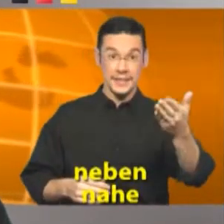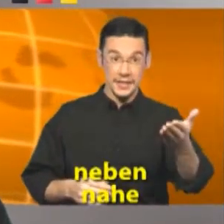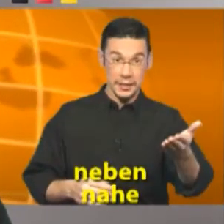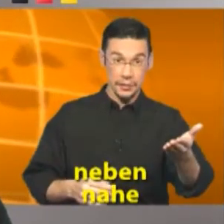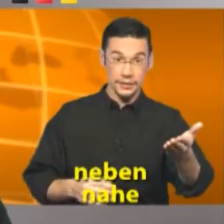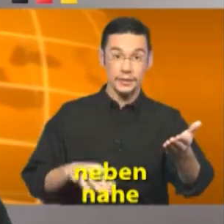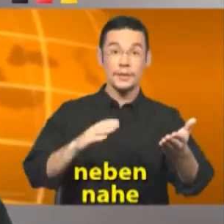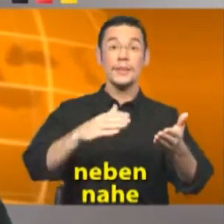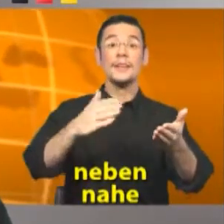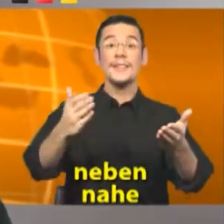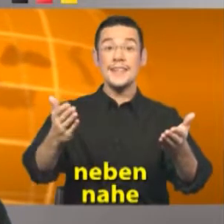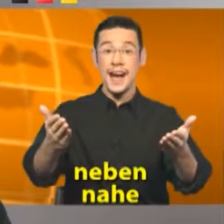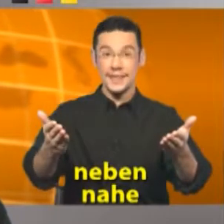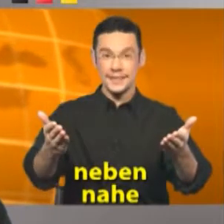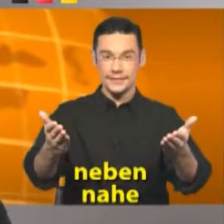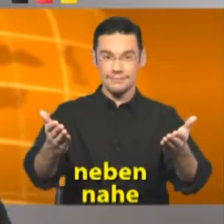Neben